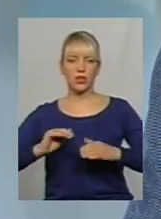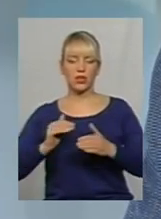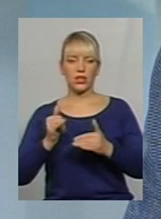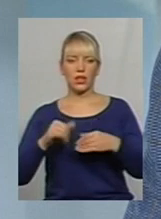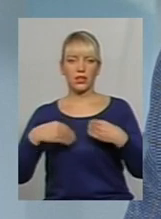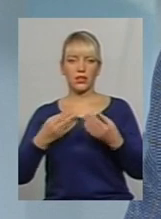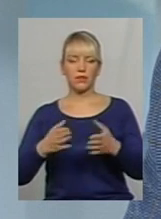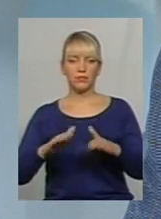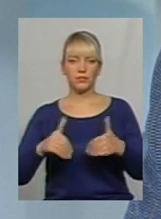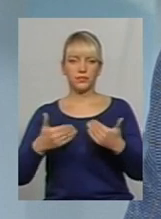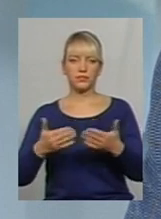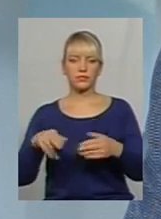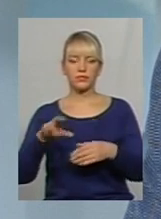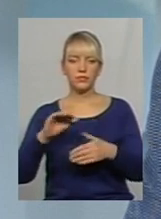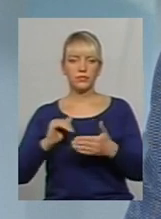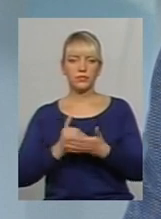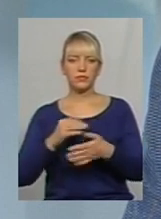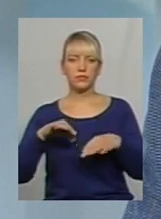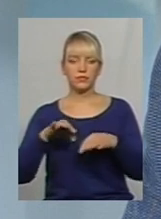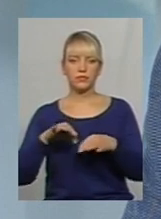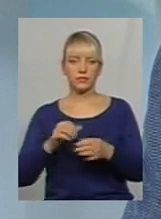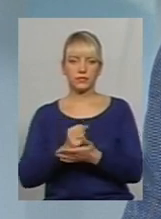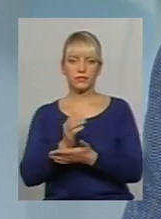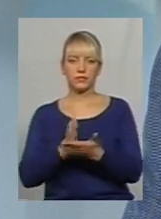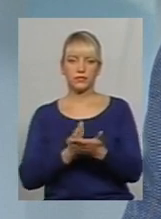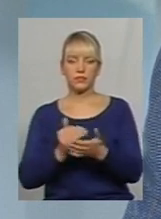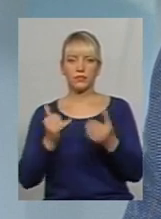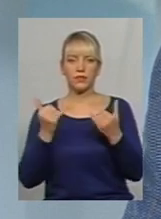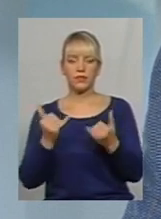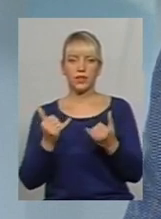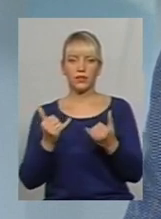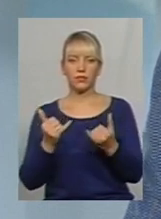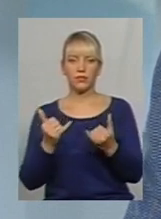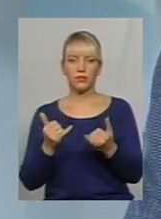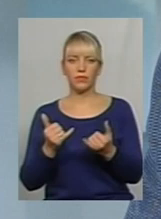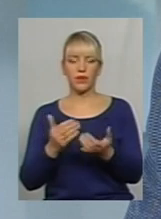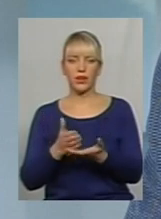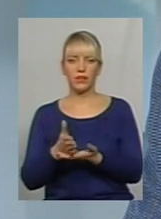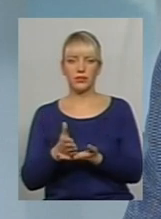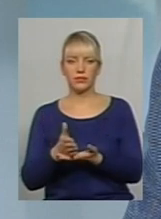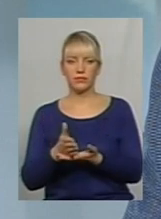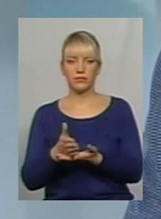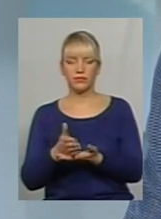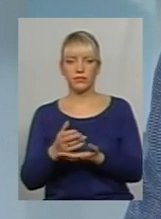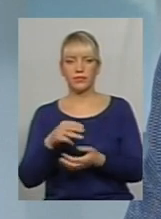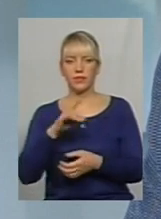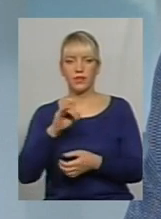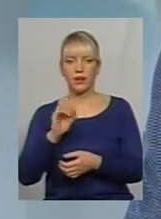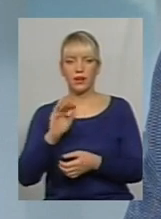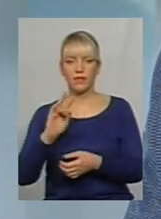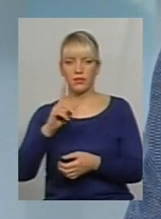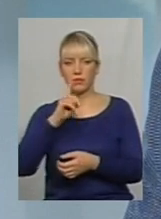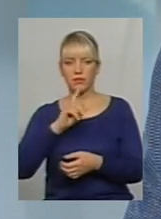надання пропозиції по новій транспортній мережі. В даному варіанті з травням місяця